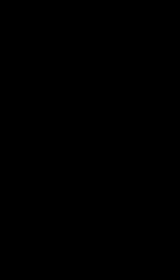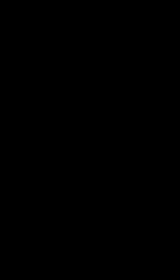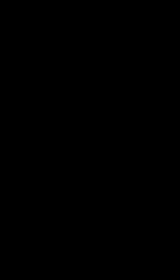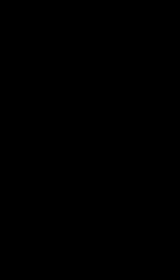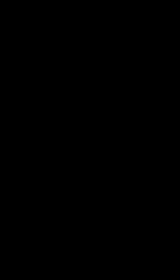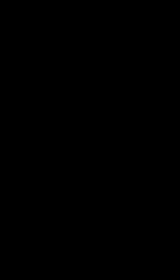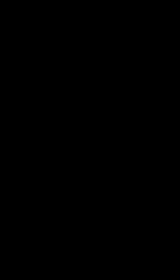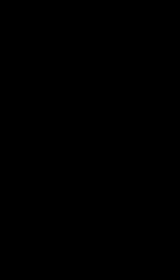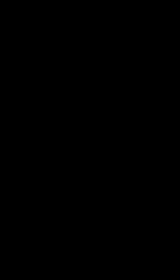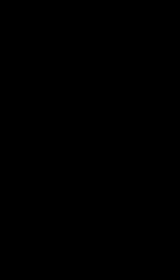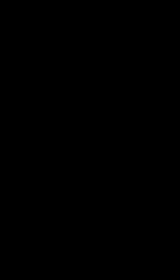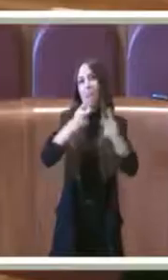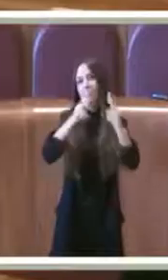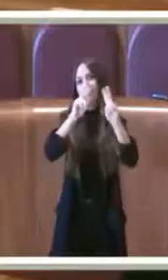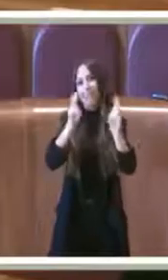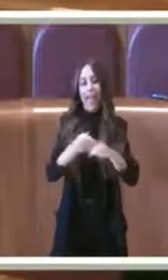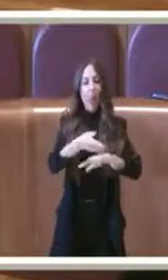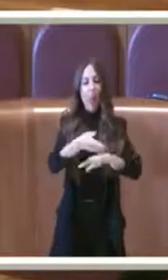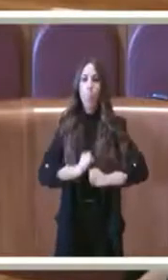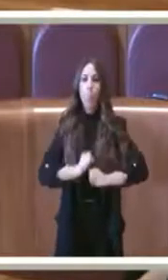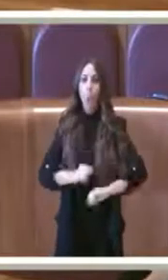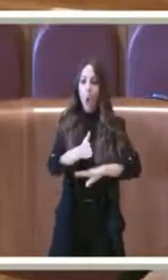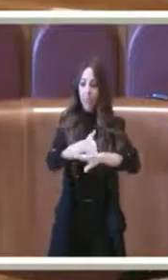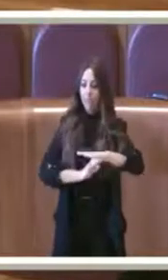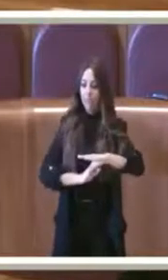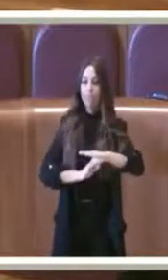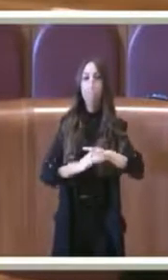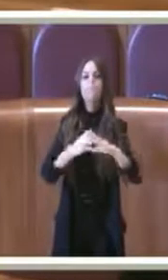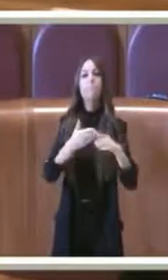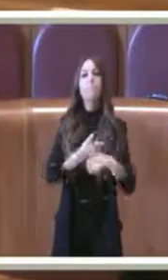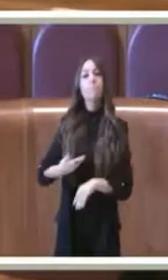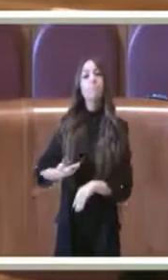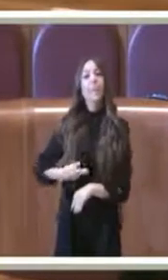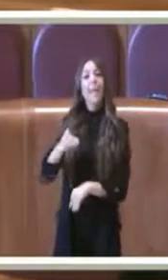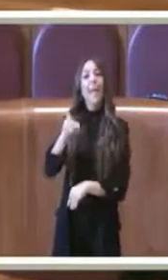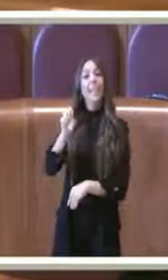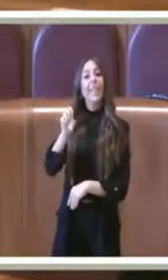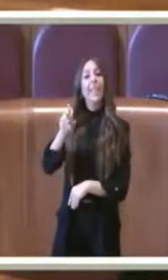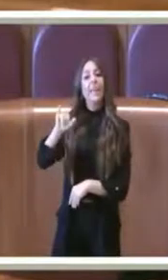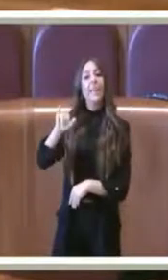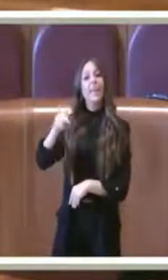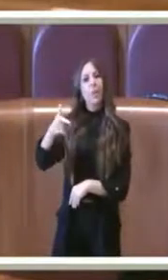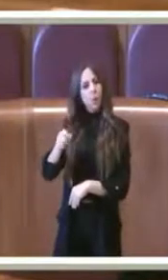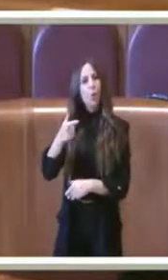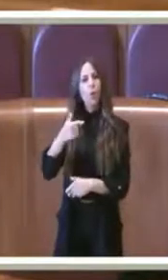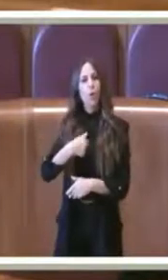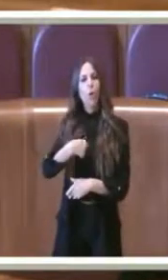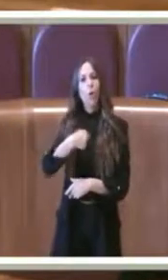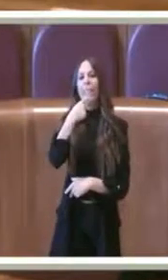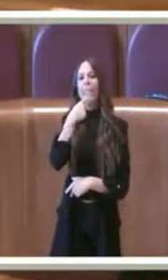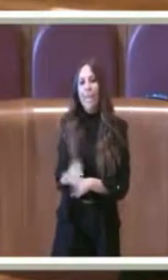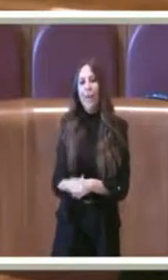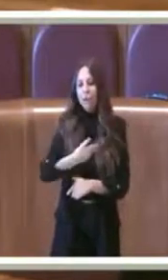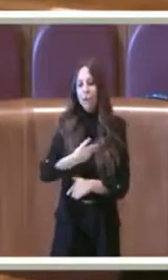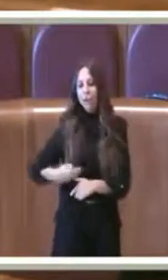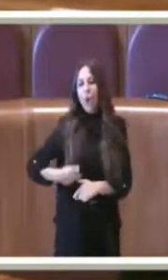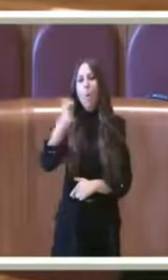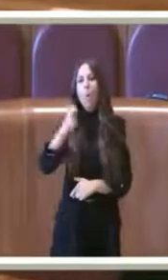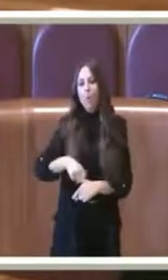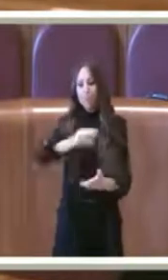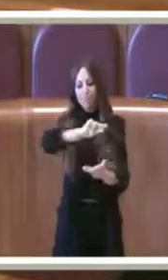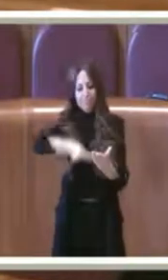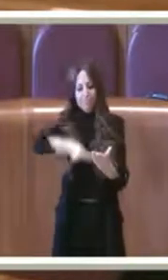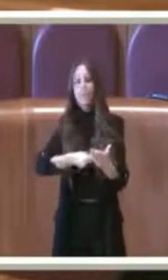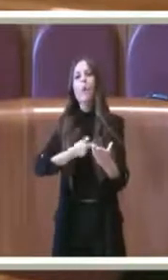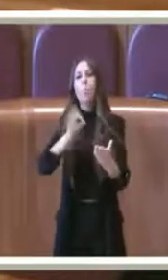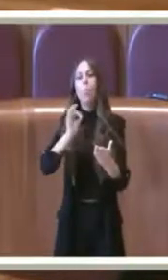consigliere De Vito, lo chiamo consigliere perché ovviamente ha firmato l'atto in qualità di consigliere, ha